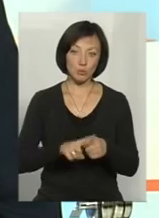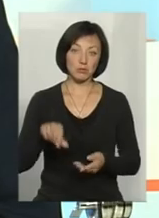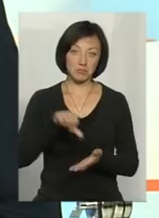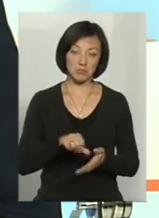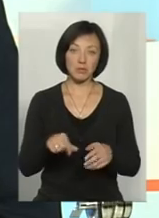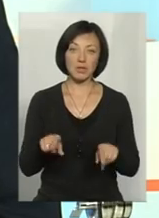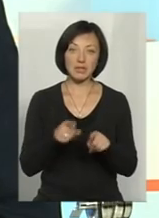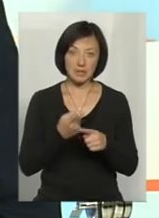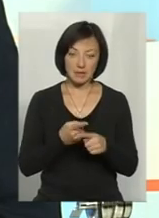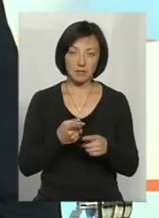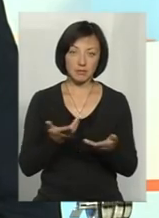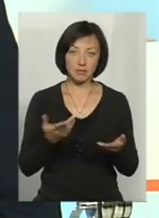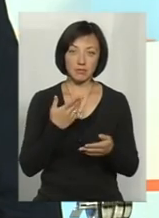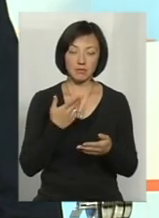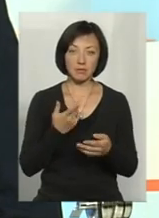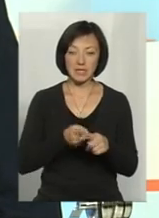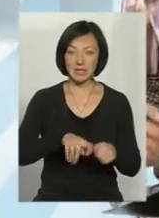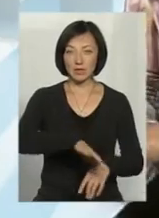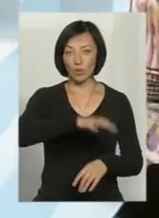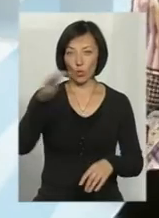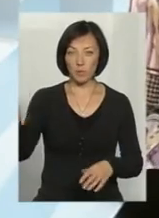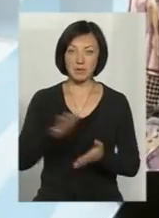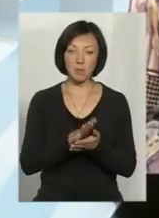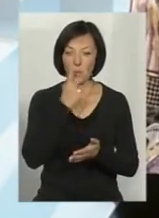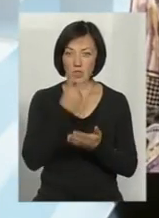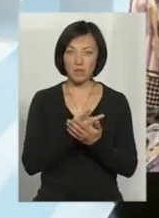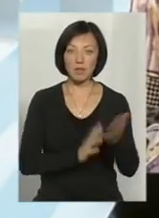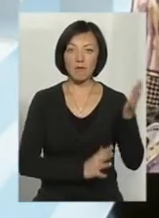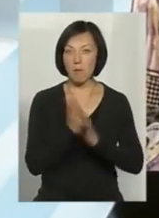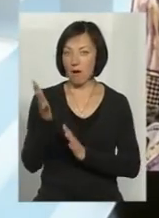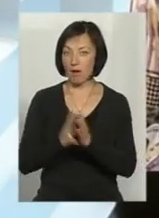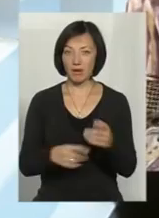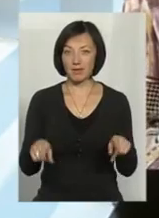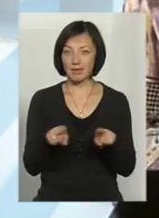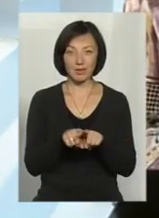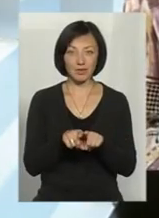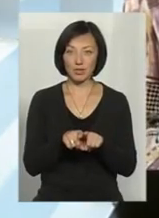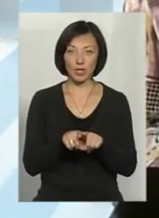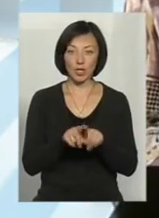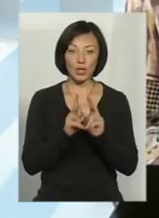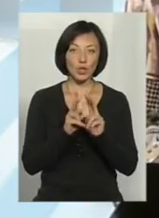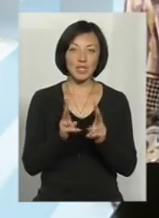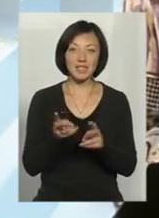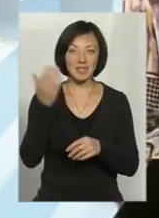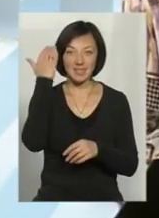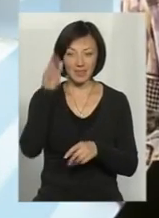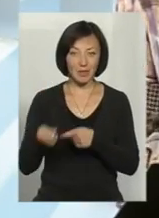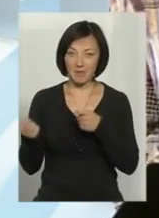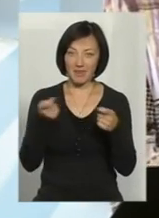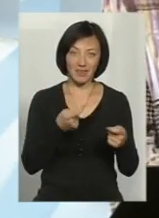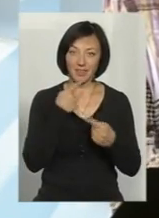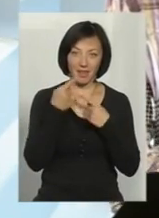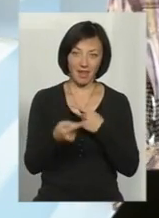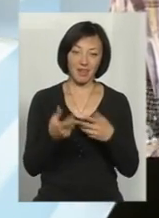участь. Принаймні, це ми спостерігаємо. Купи сміття, які ми побачили в дендропарку, мабуть, все-таки, теж їх нікуди, ні звідки не привезли